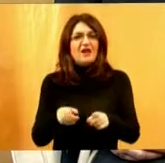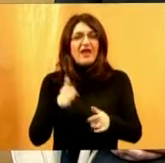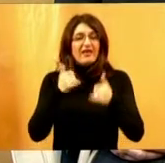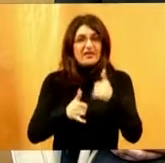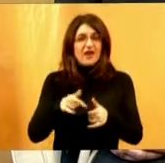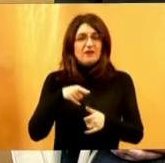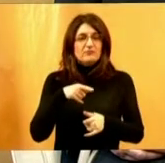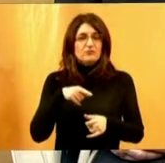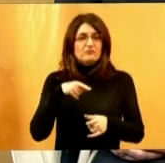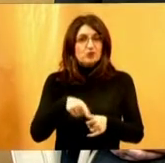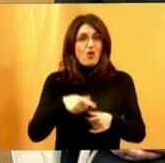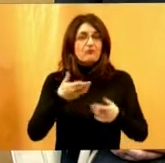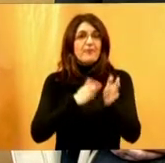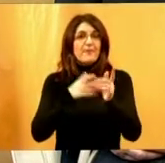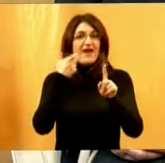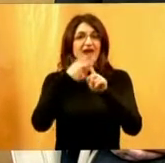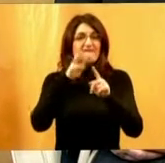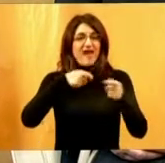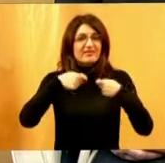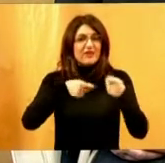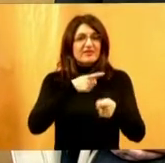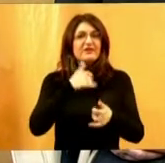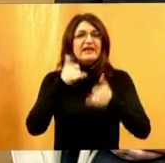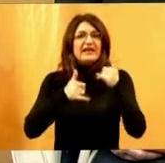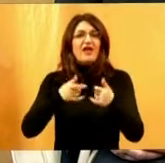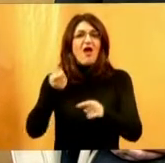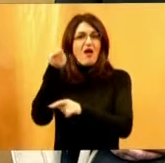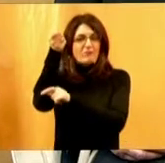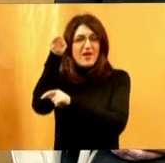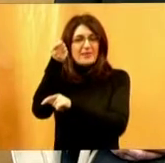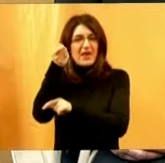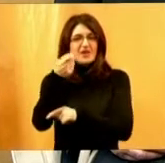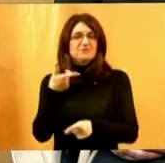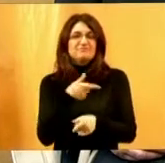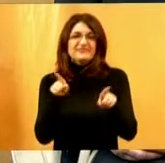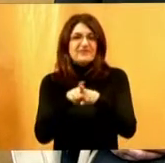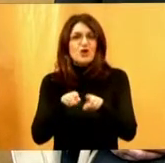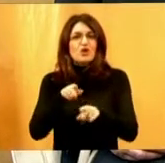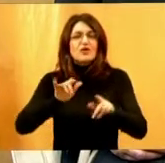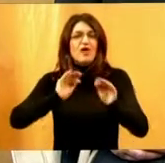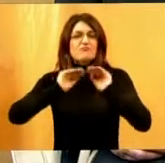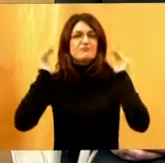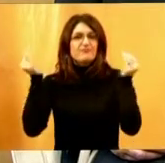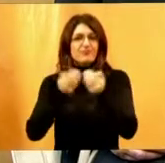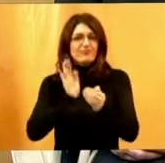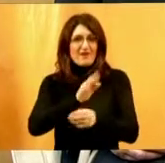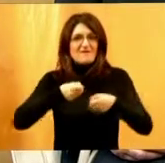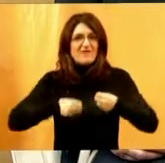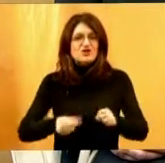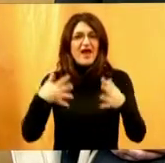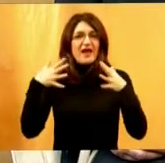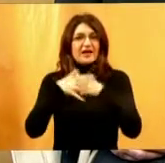da li je, ne znam, na Kvaternikovom trgu ili na Trgubana Jelačića. To su prostori grada koje